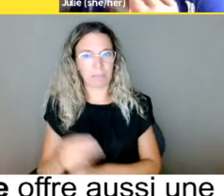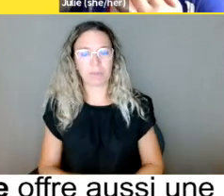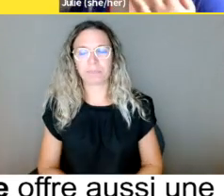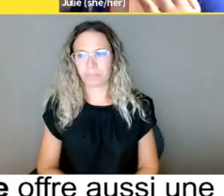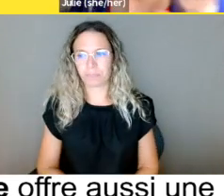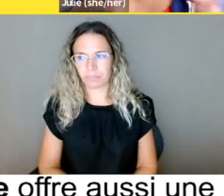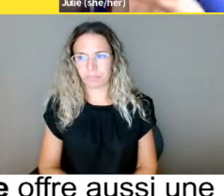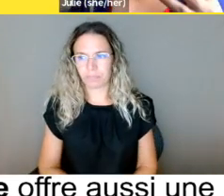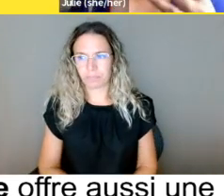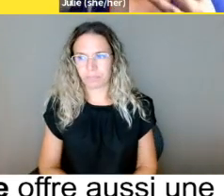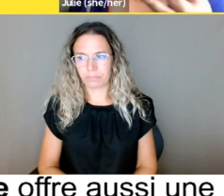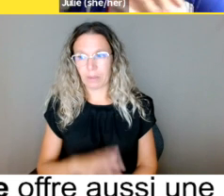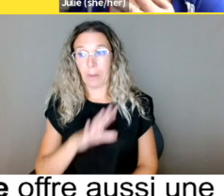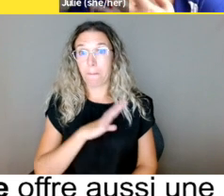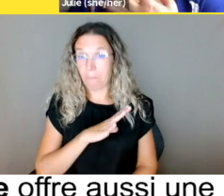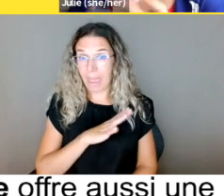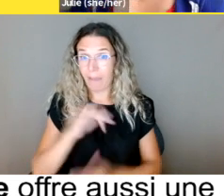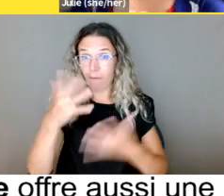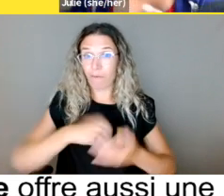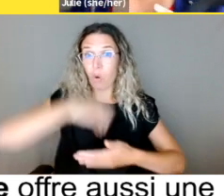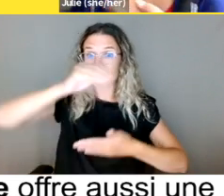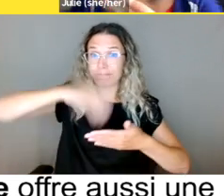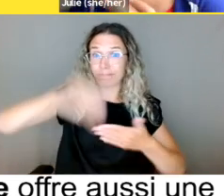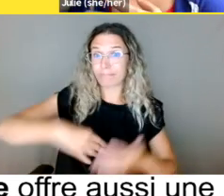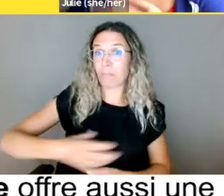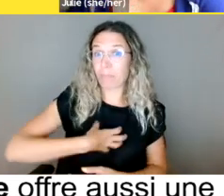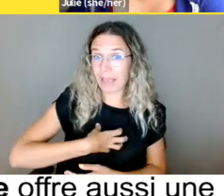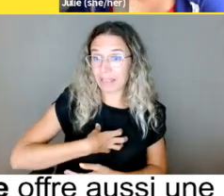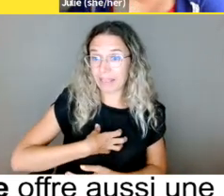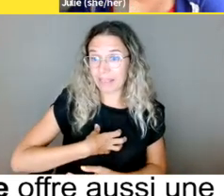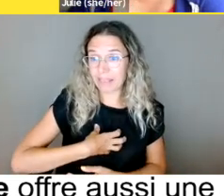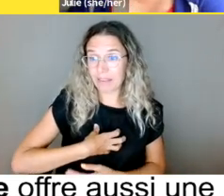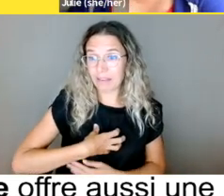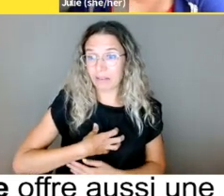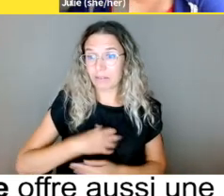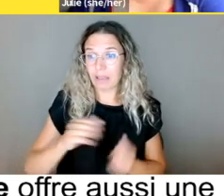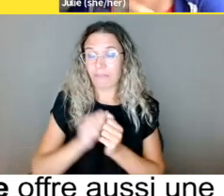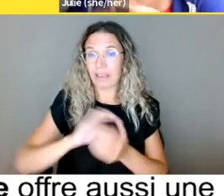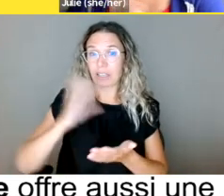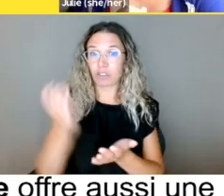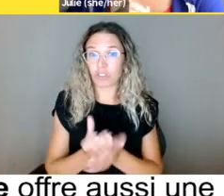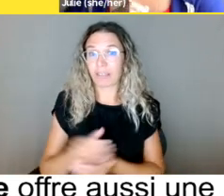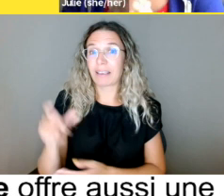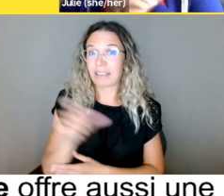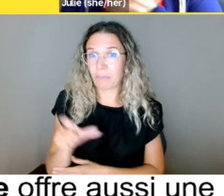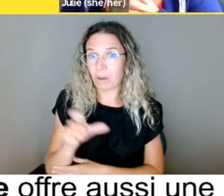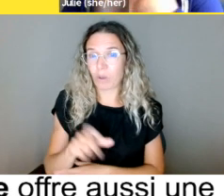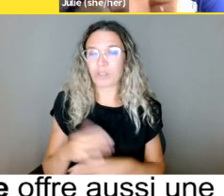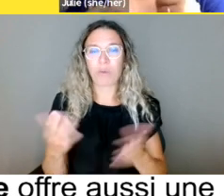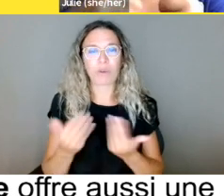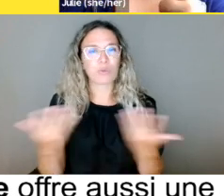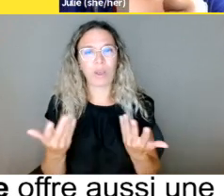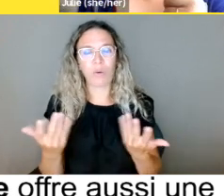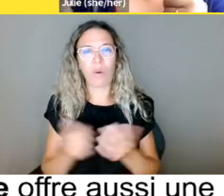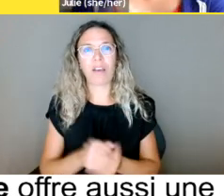fondée sur, entre autres choses, le handicap ou le moyen de pallier son handicap. Par contre,